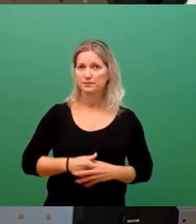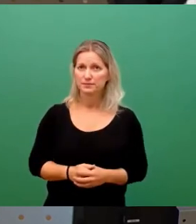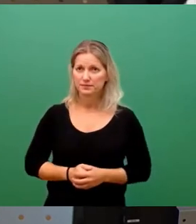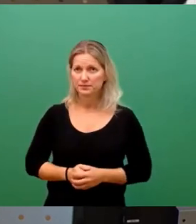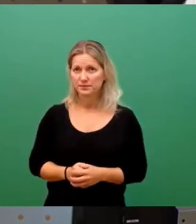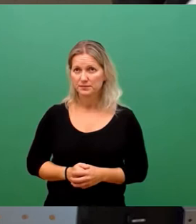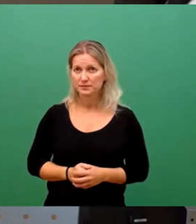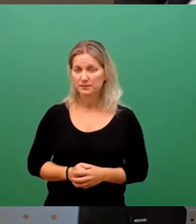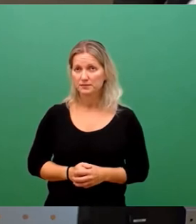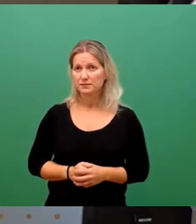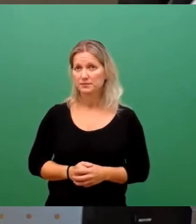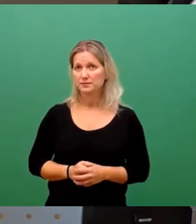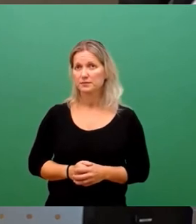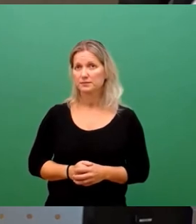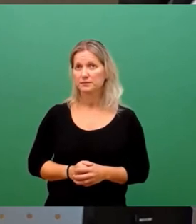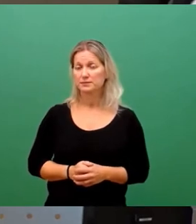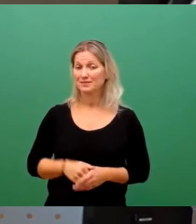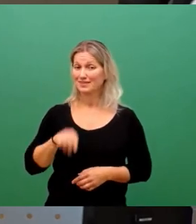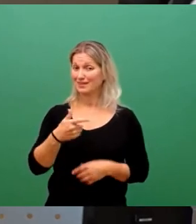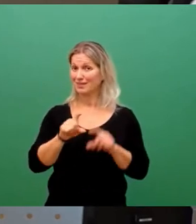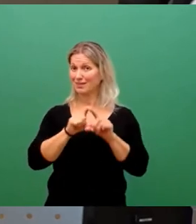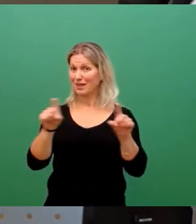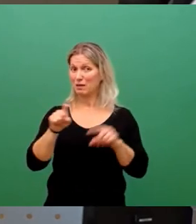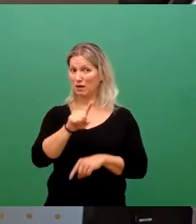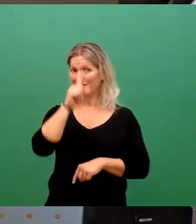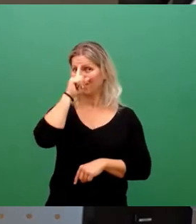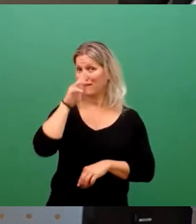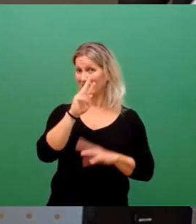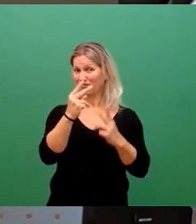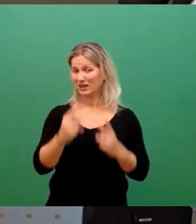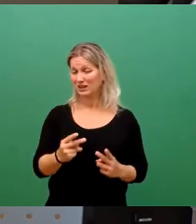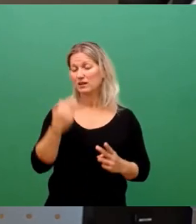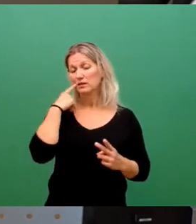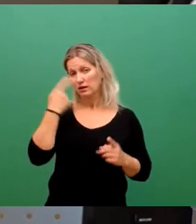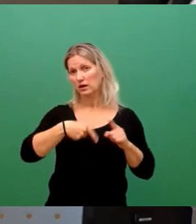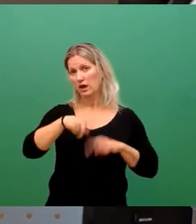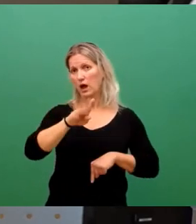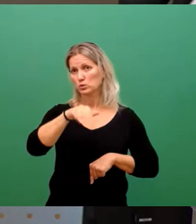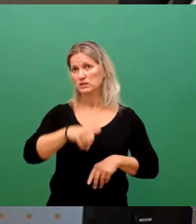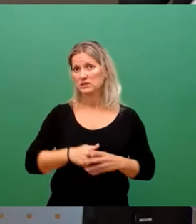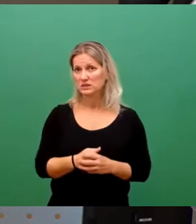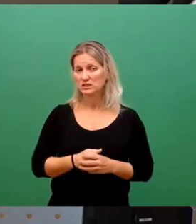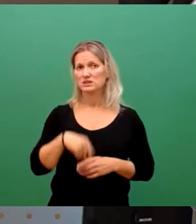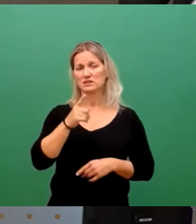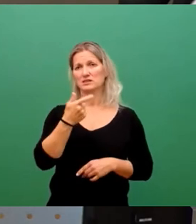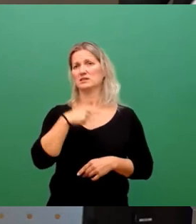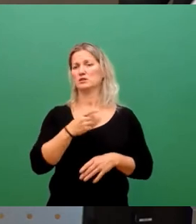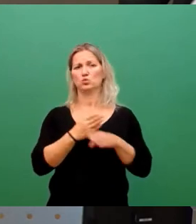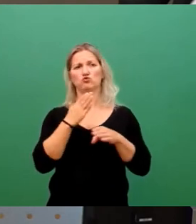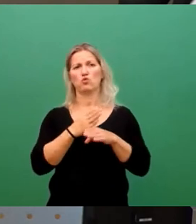Wenn Sie hier dieses Thema nicht für so relevant halten, dann bitte ich Sie, den Raum zu verlassen und nicht weiter zu stören, Herr Genschmer.